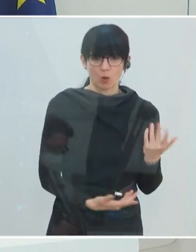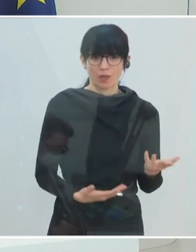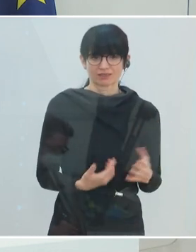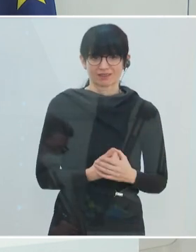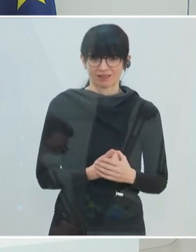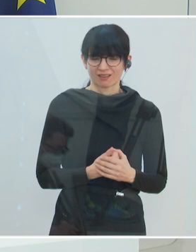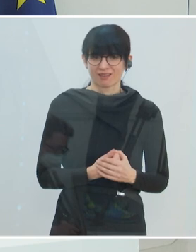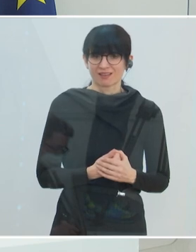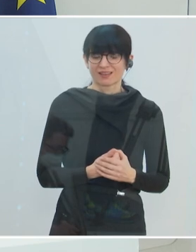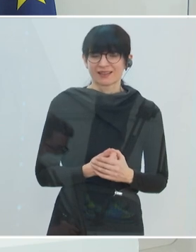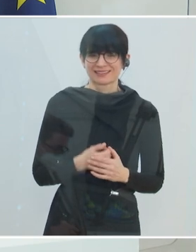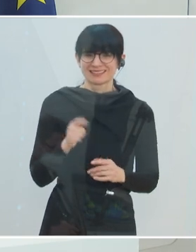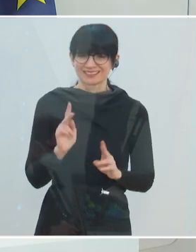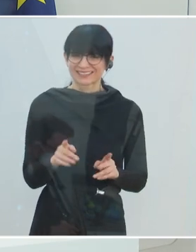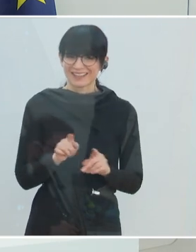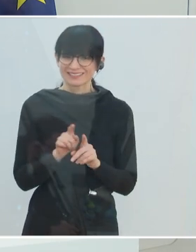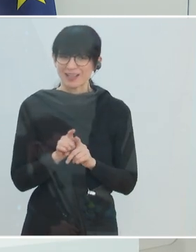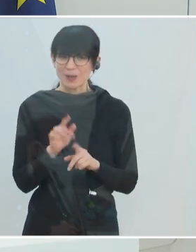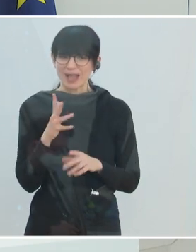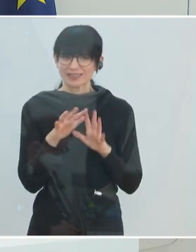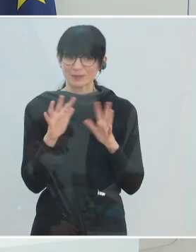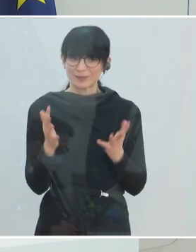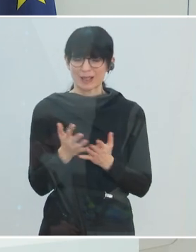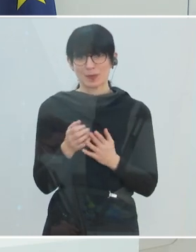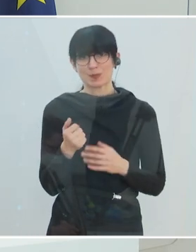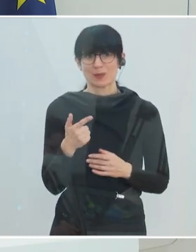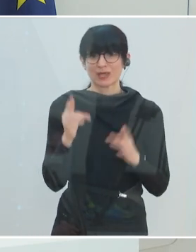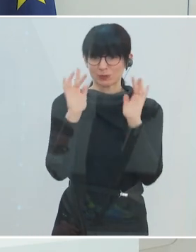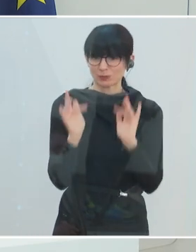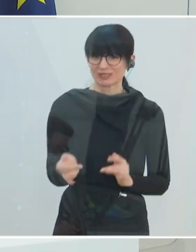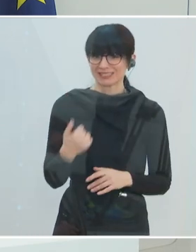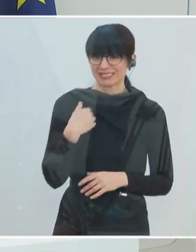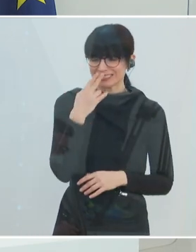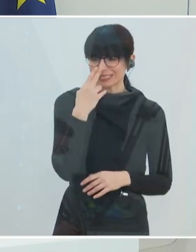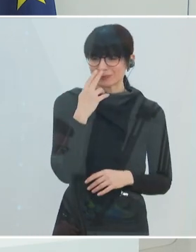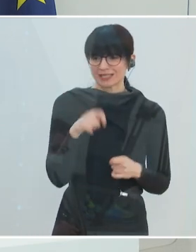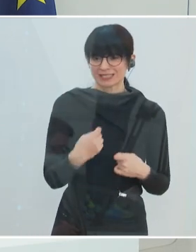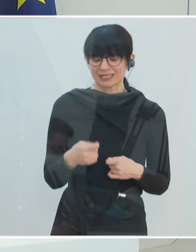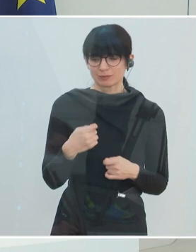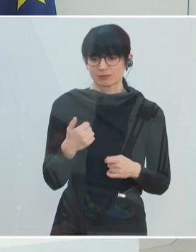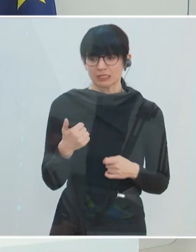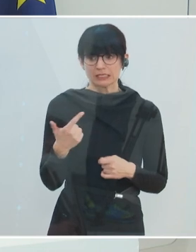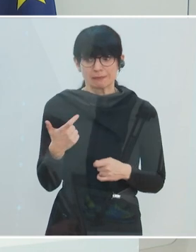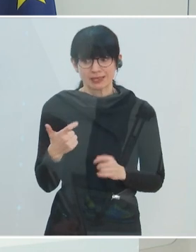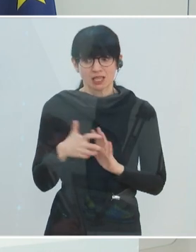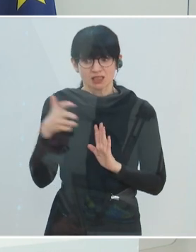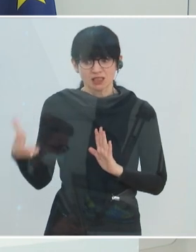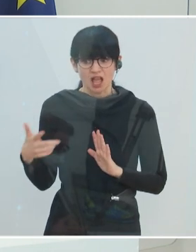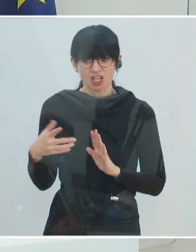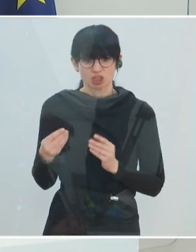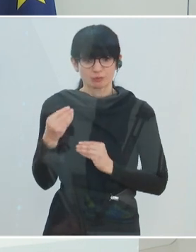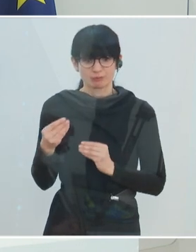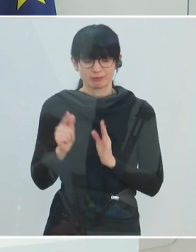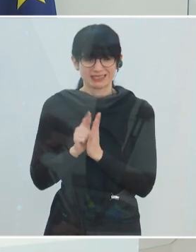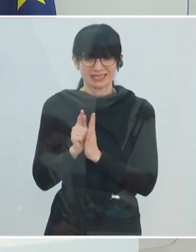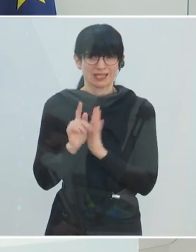Nachspielzeit auch gut gestalten. Beim Handball gibt es übrigens bei manchen Turnieren sogar zwei Nachspielzeiten. Das hoffen wir nicht, dass wir dort hinkommen